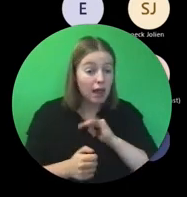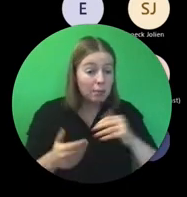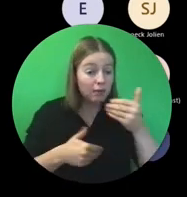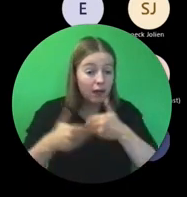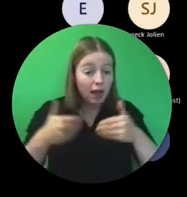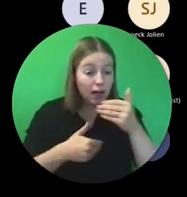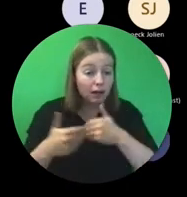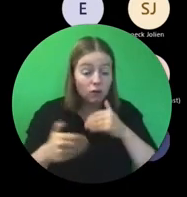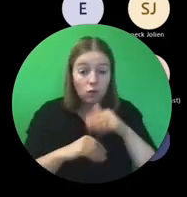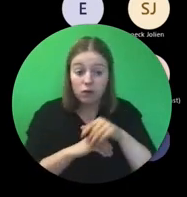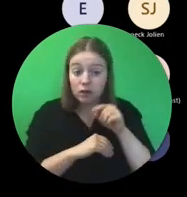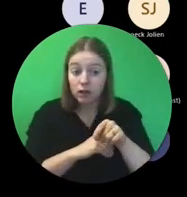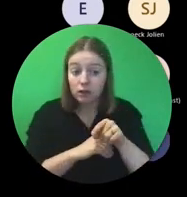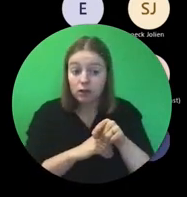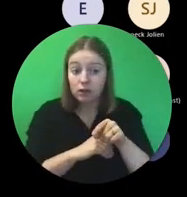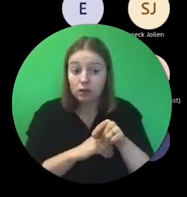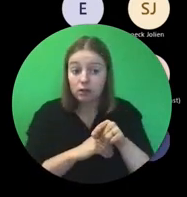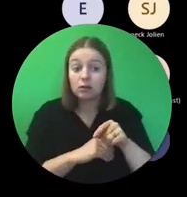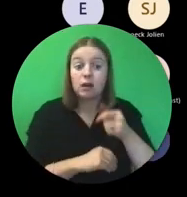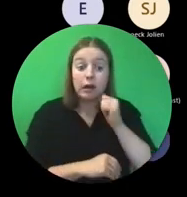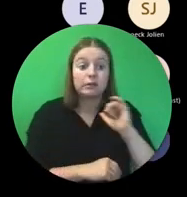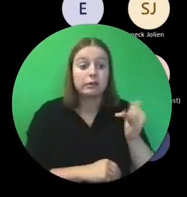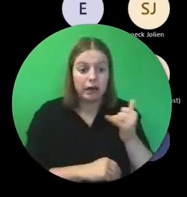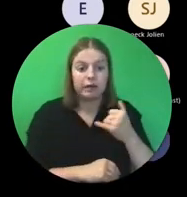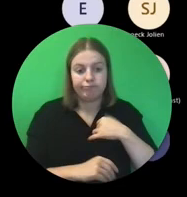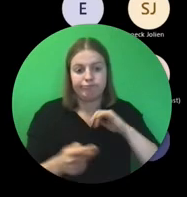dan zullen we die proberen te behandelen.